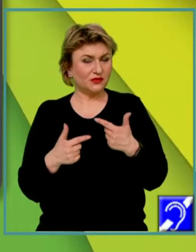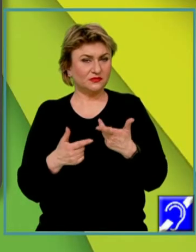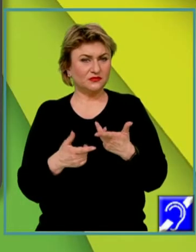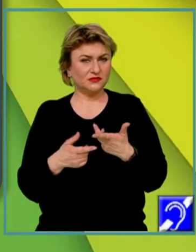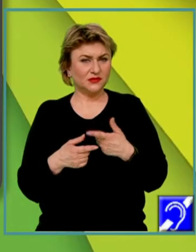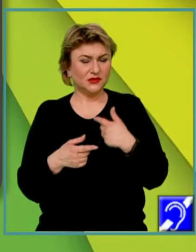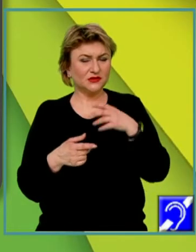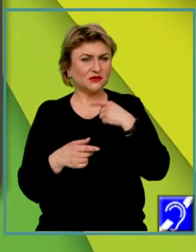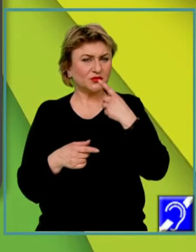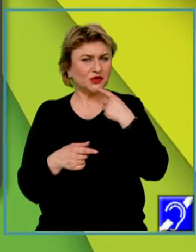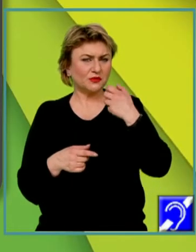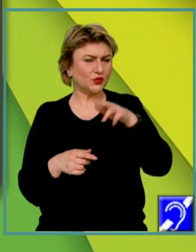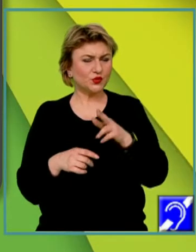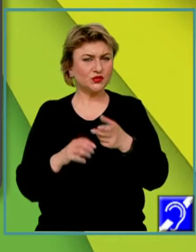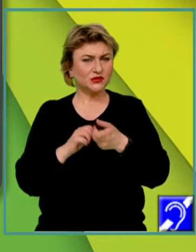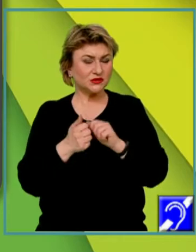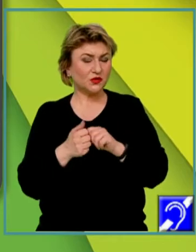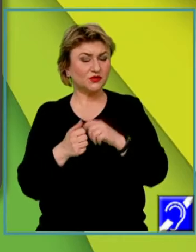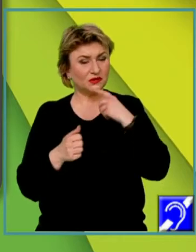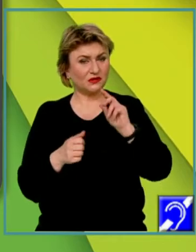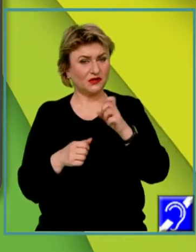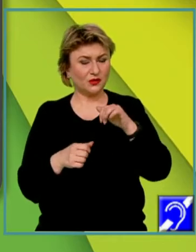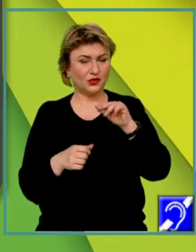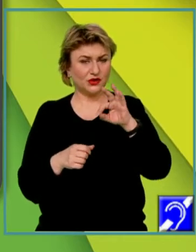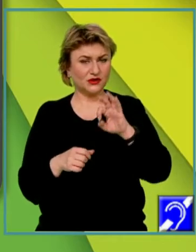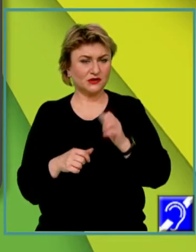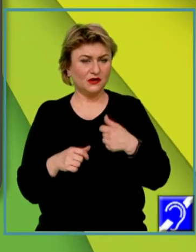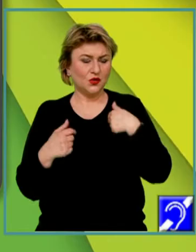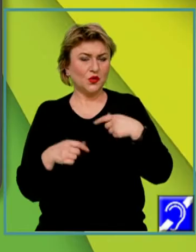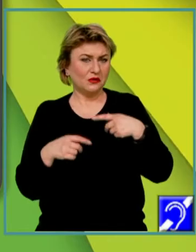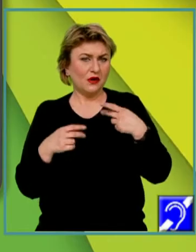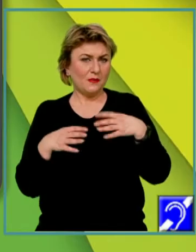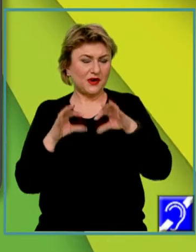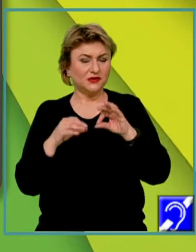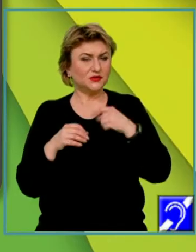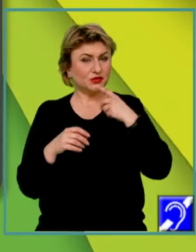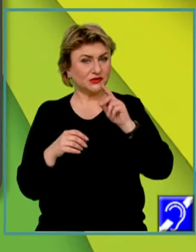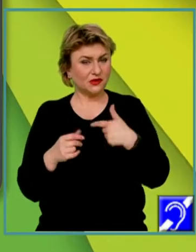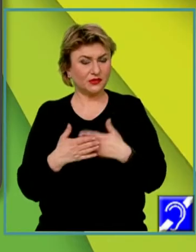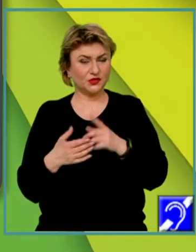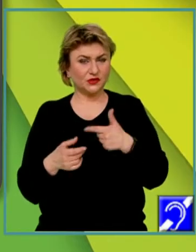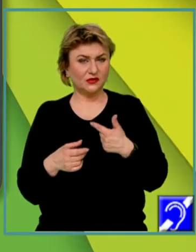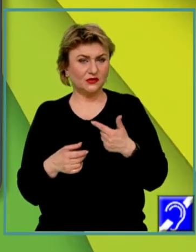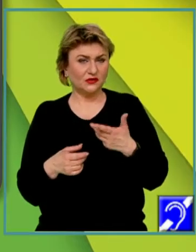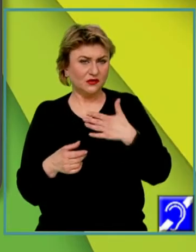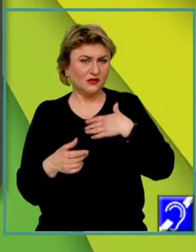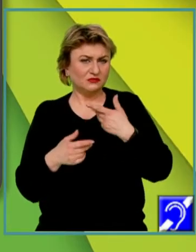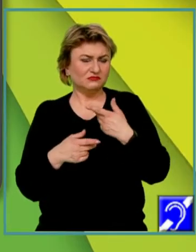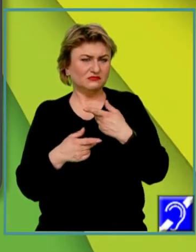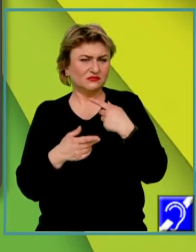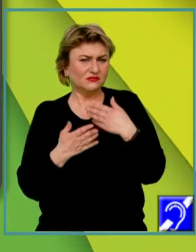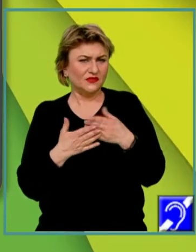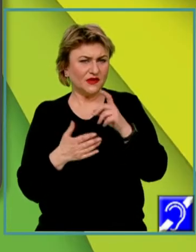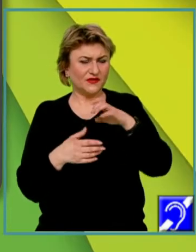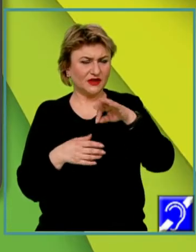infirmăm sau să confirmăm ipoteza. Eu am ales să confirm această ipoteză, deoarece oamenii sunt adesea definiți